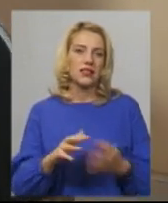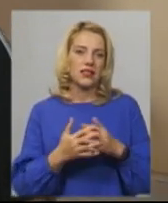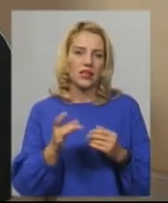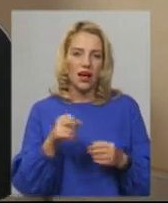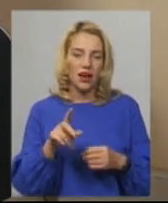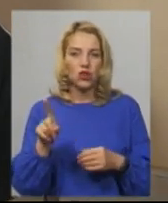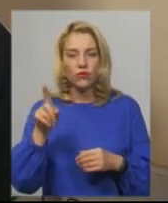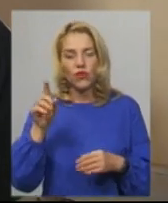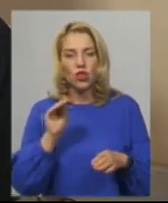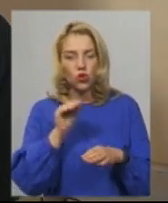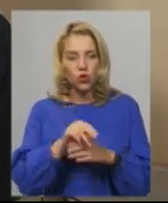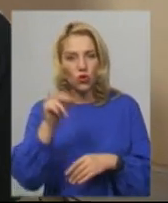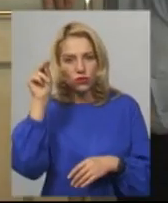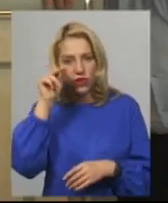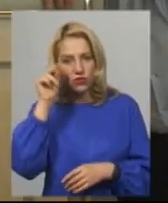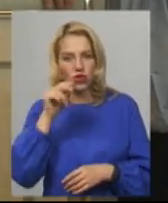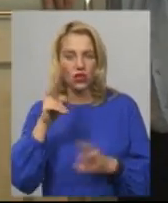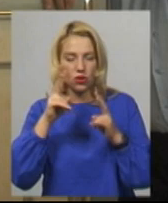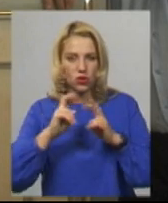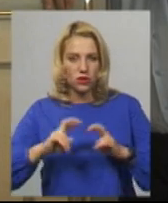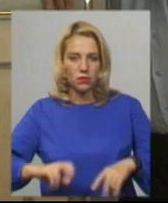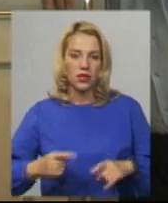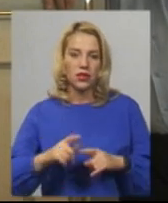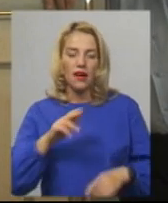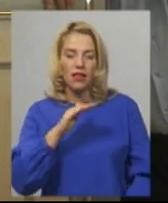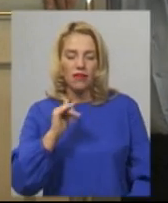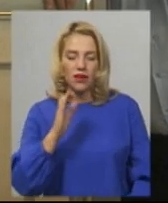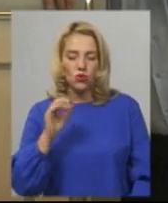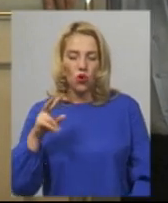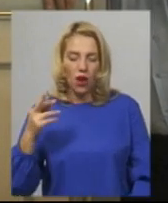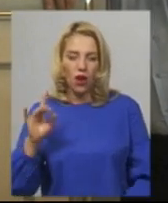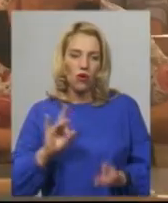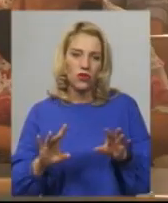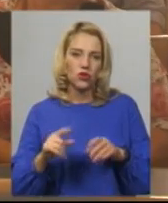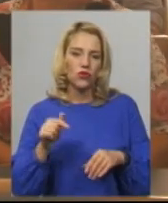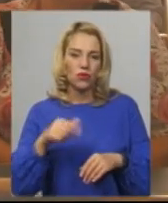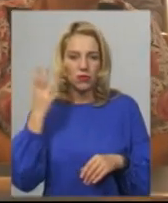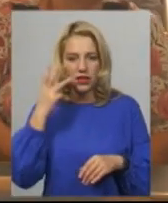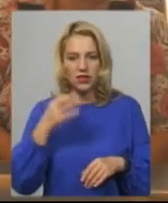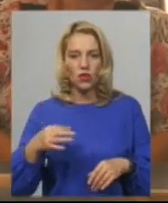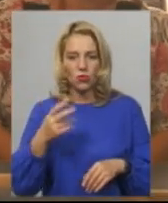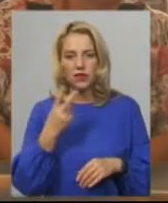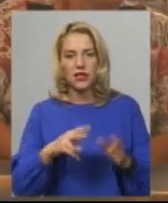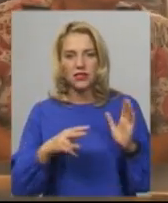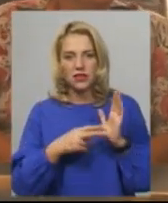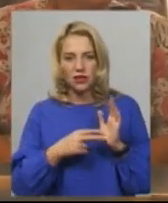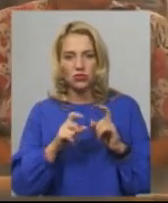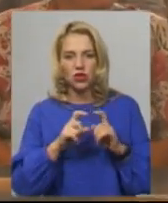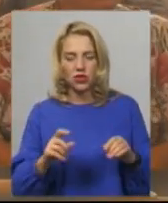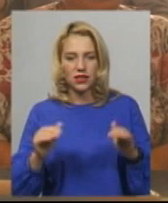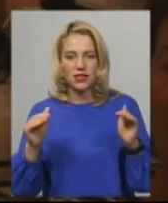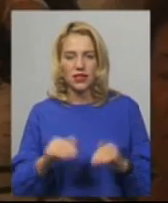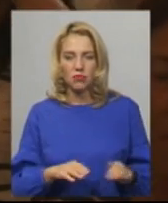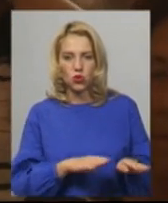прийняли відповідне рішення. Олег Фасоля додає, цьогоріч по Хмельницькій області 27 шкіл знизять ступені. З них дві